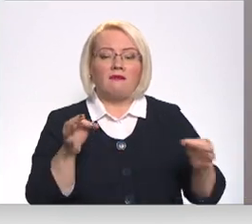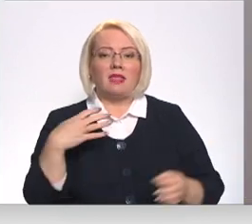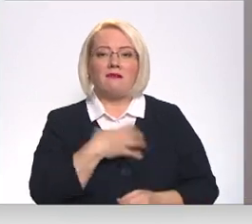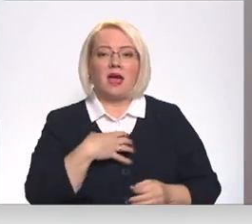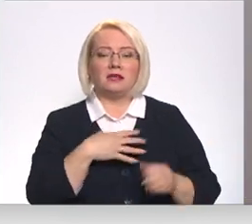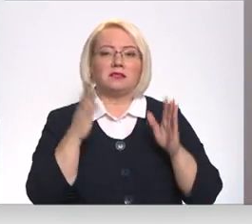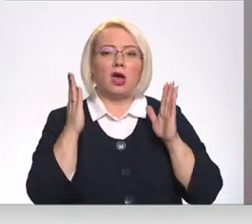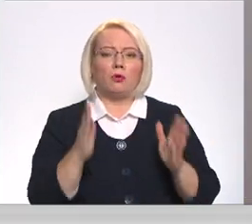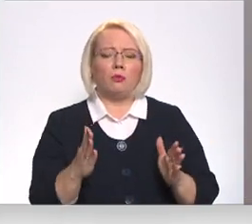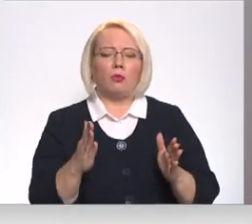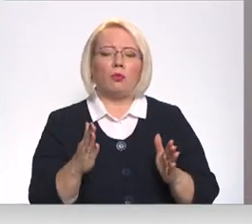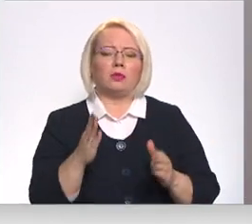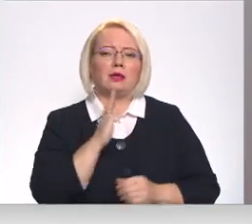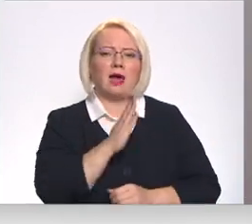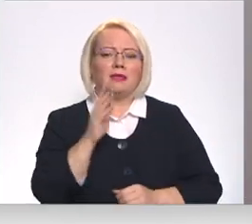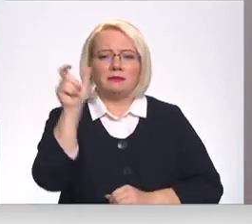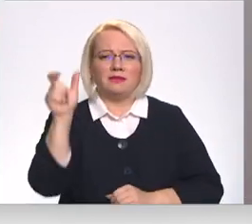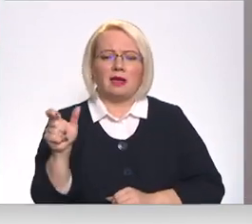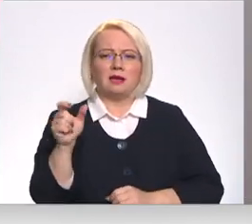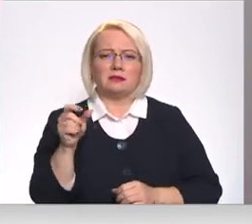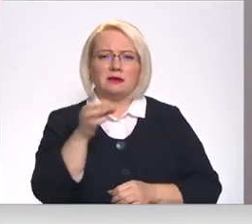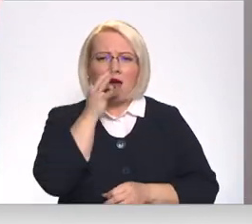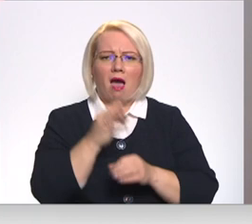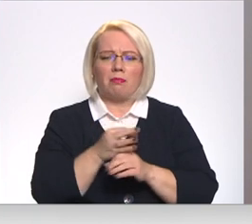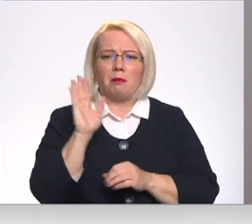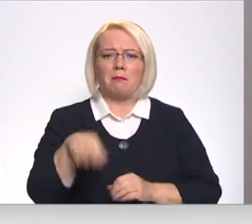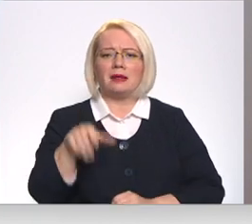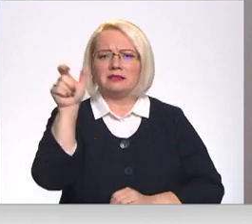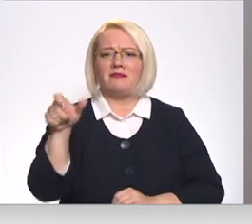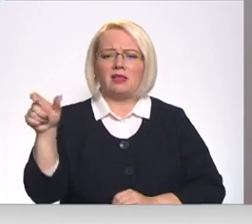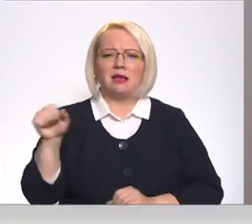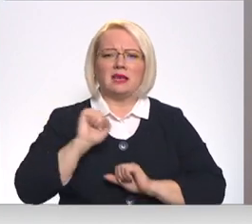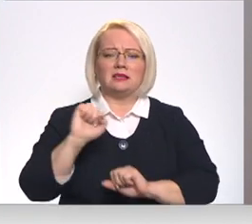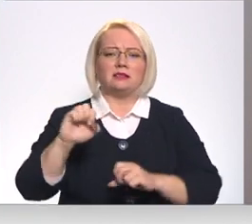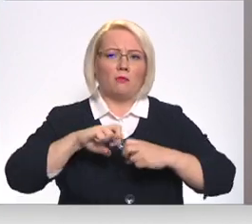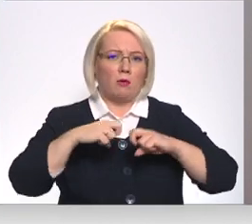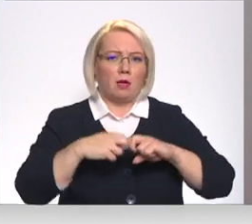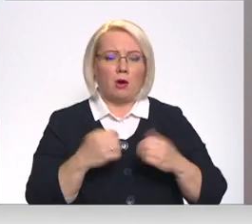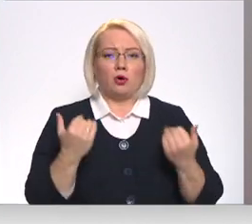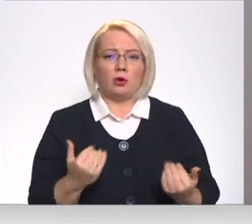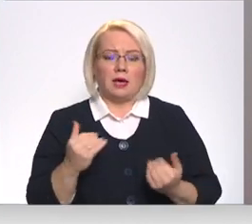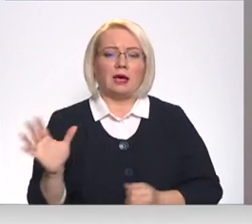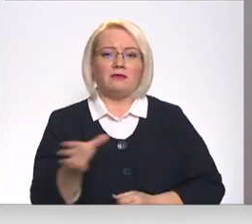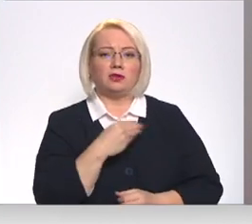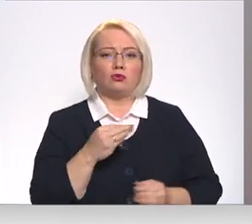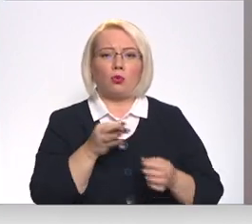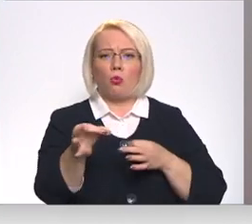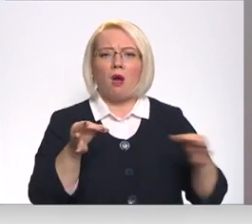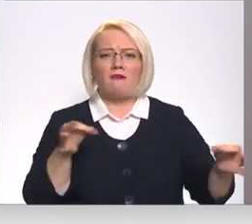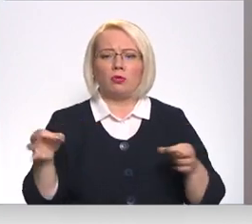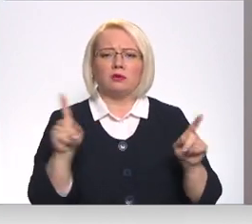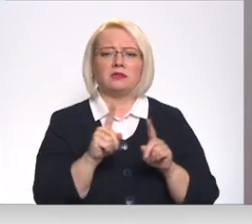tieši nodarbojas ar civilās aizsardzības problēmām, jo tagad pārsturā visur nodos, tas ir